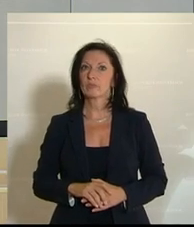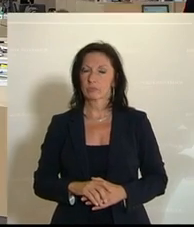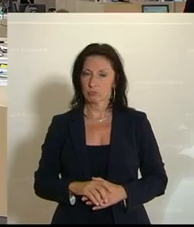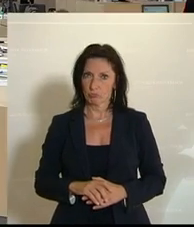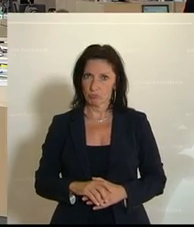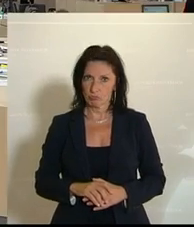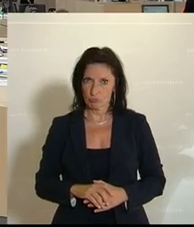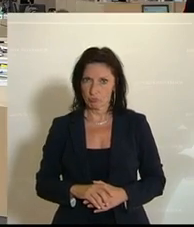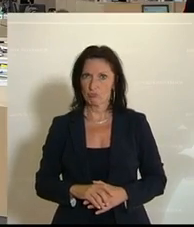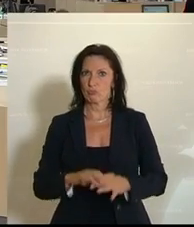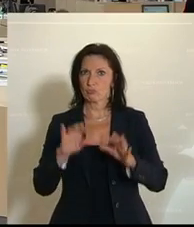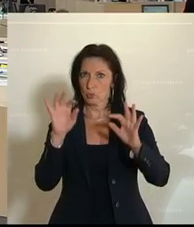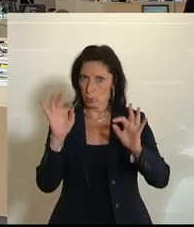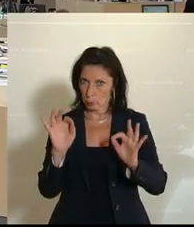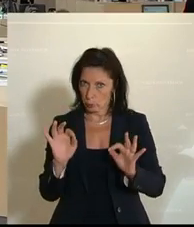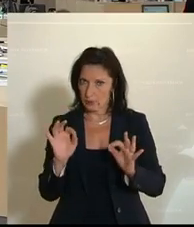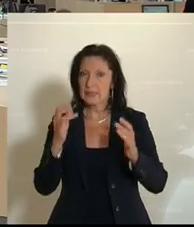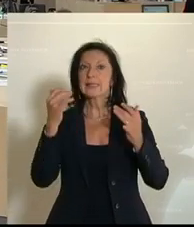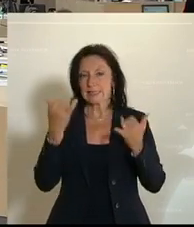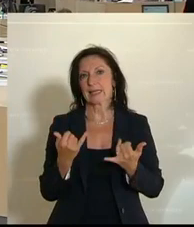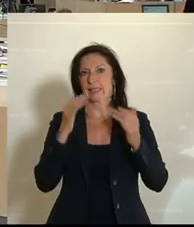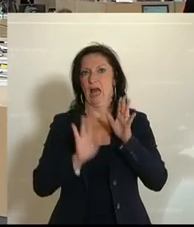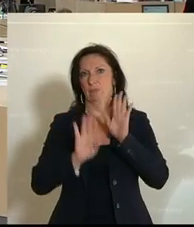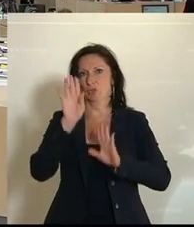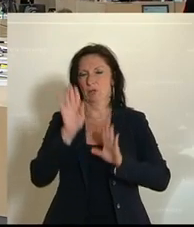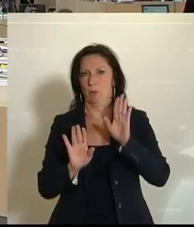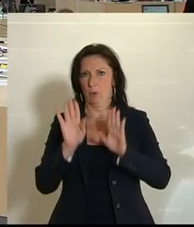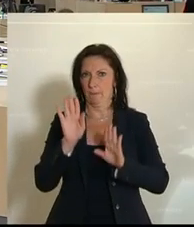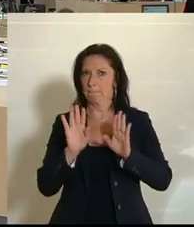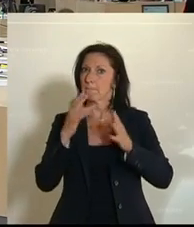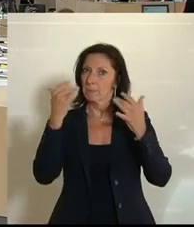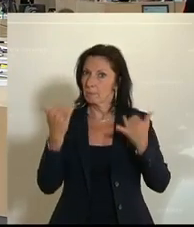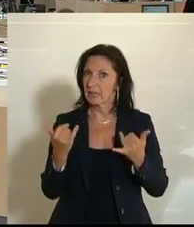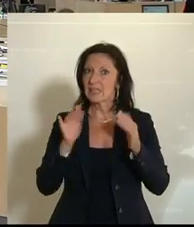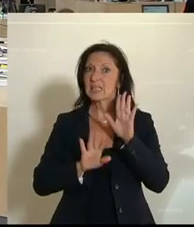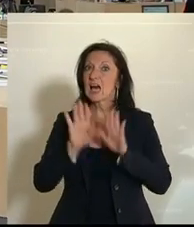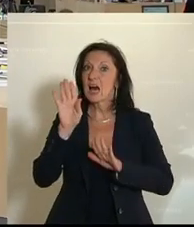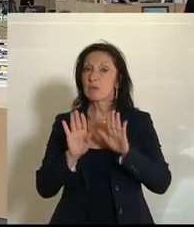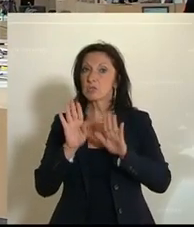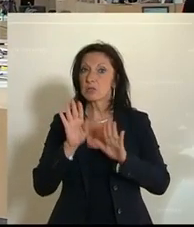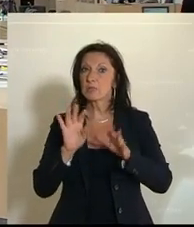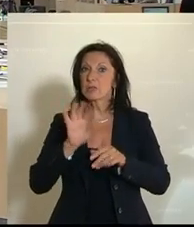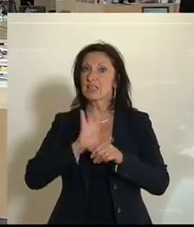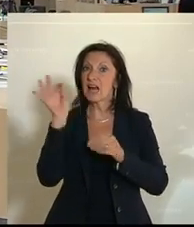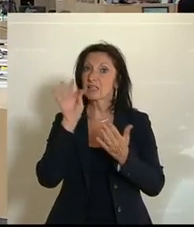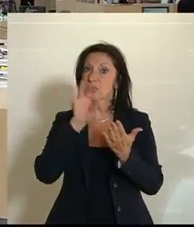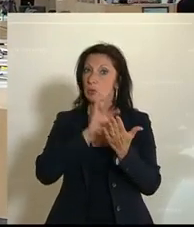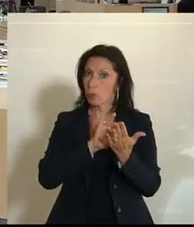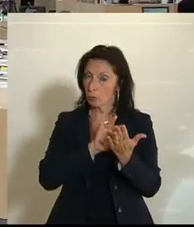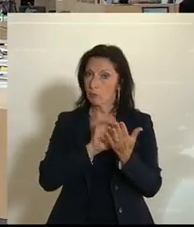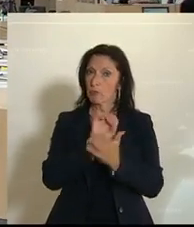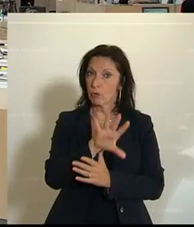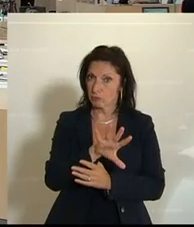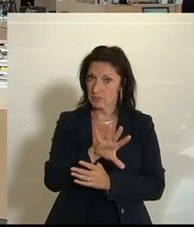Dann kommen wir zu den Abstimmungen. Wir gelangen nun zur Abstimmung über den Tagesordnungspunkt